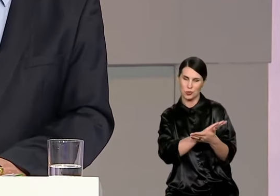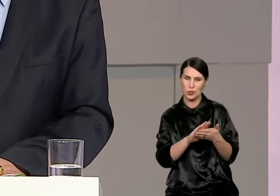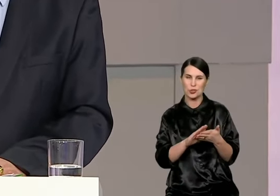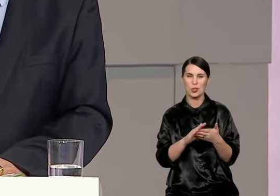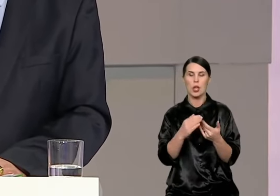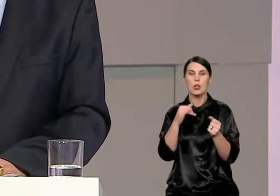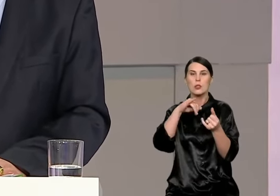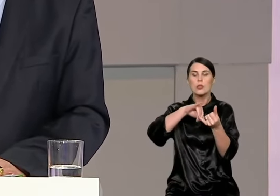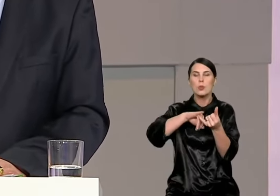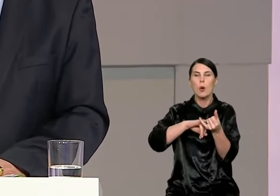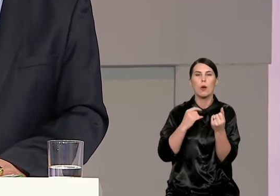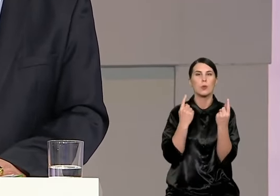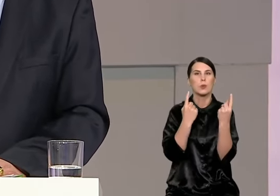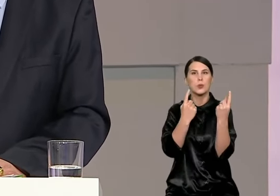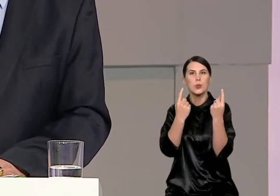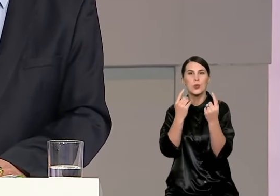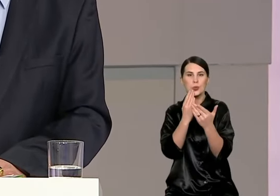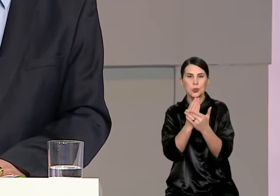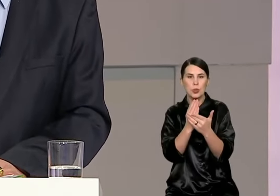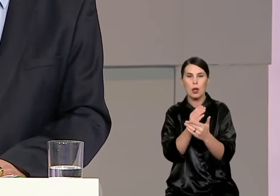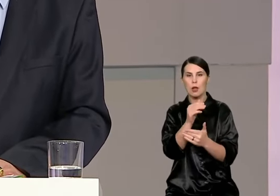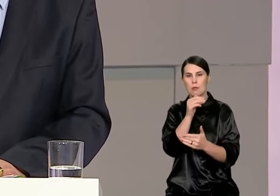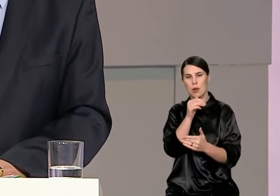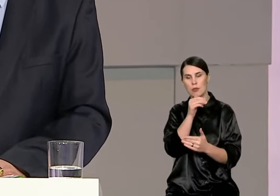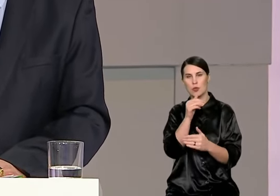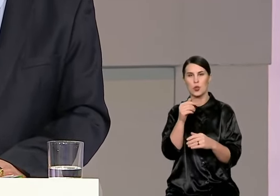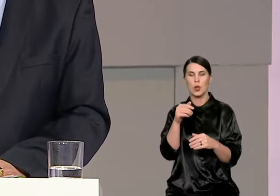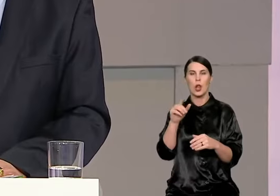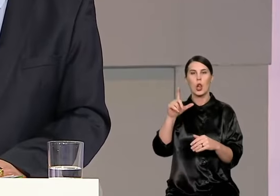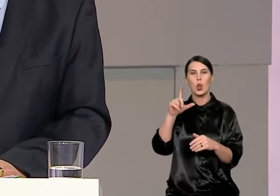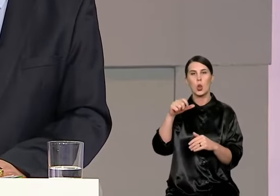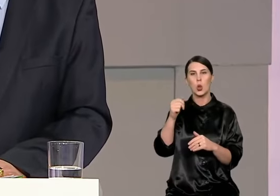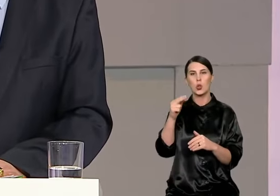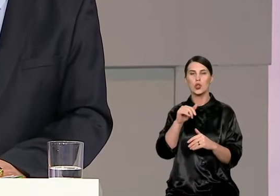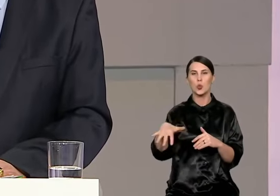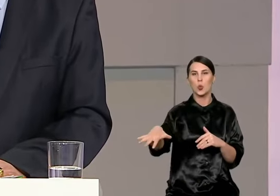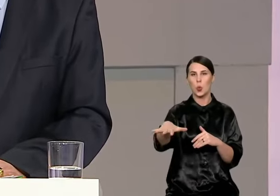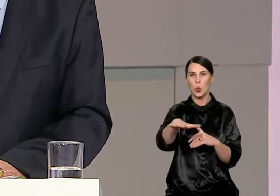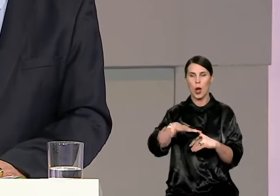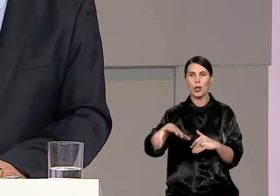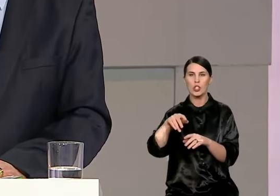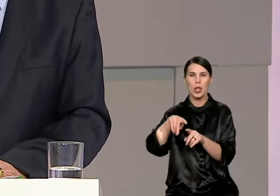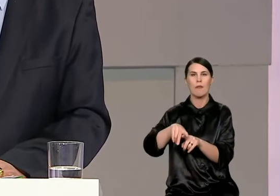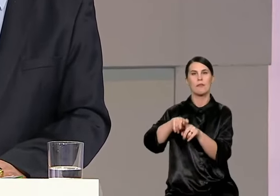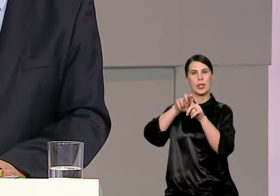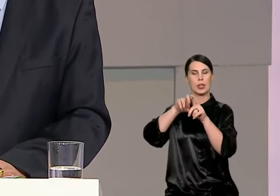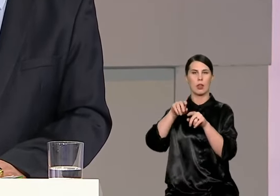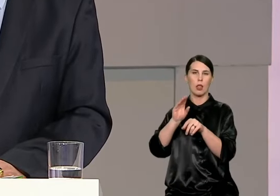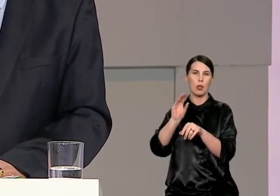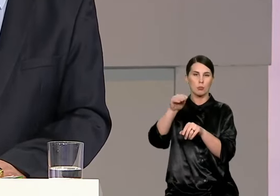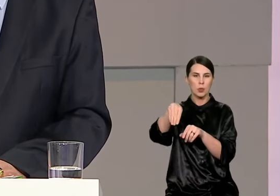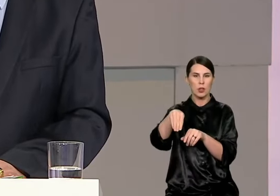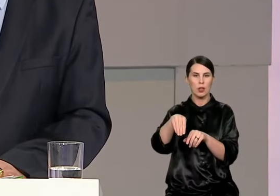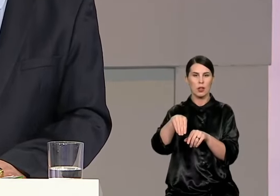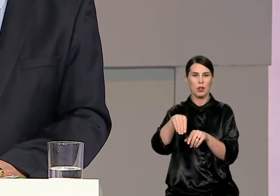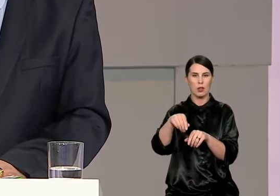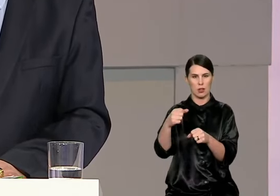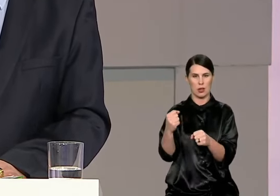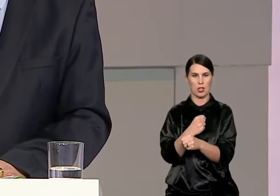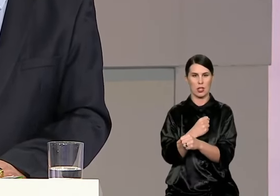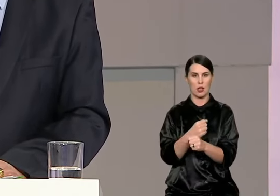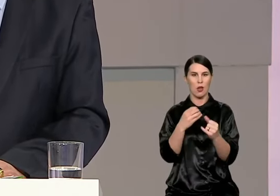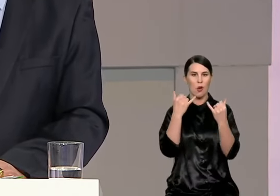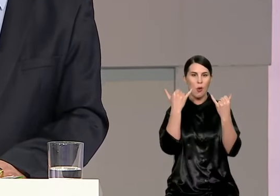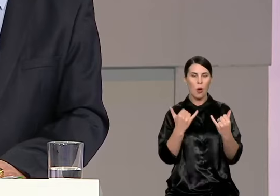šitoj vietoj, kaip, pavyzdžiui, Vytis Lūkiškio aikštėje, vietoj tu surodysiu, kaip jie vadinasi, sakė,